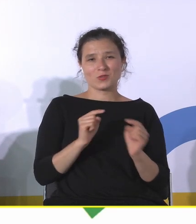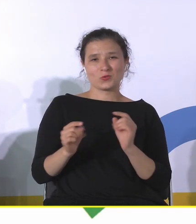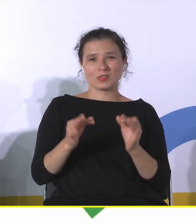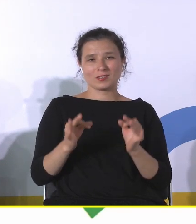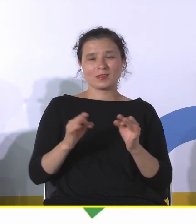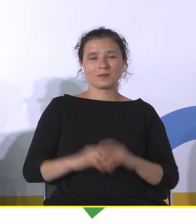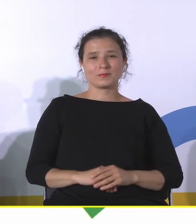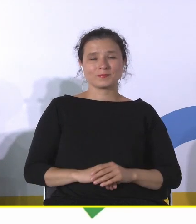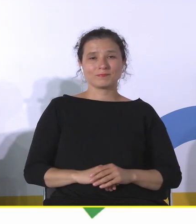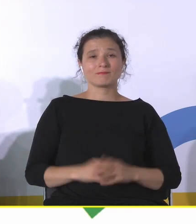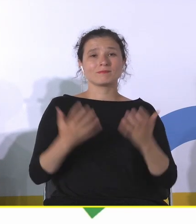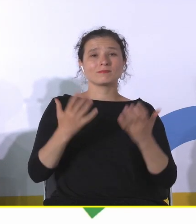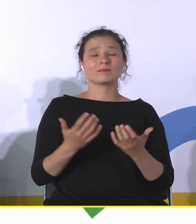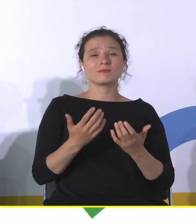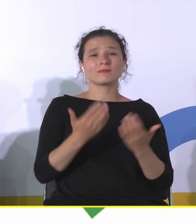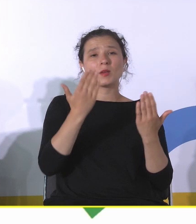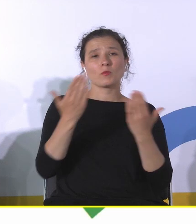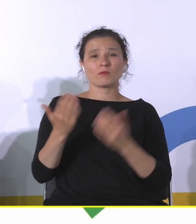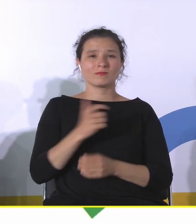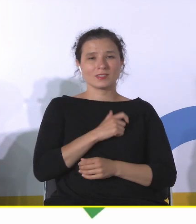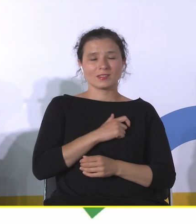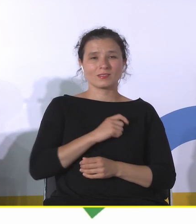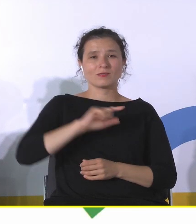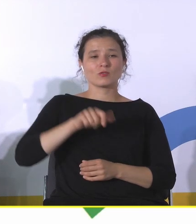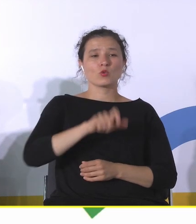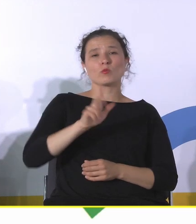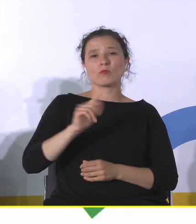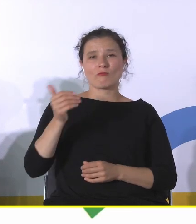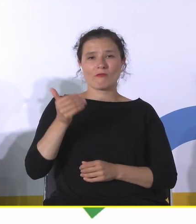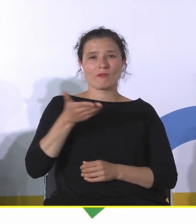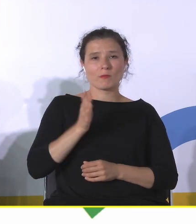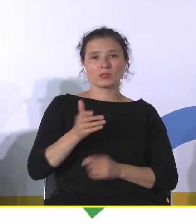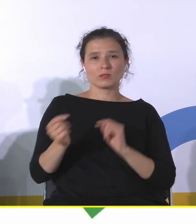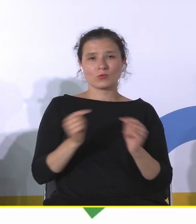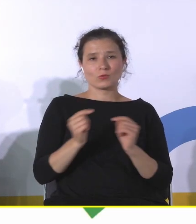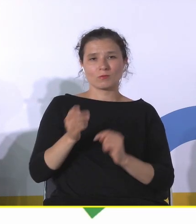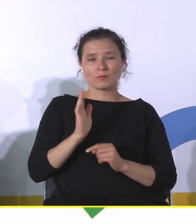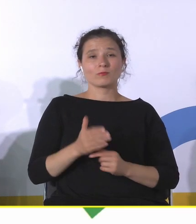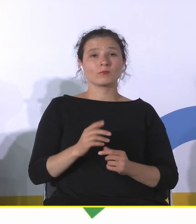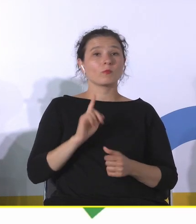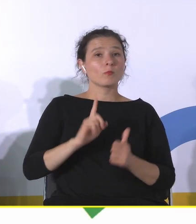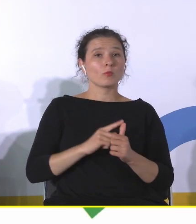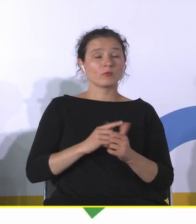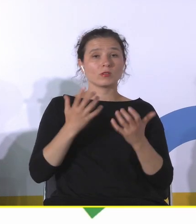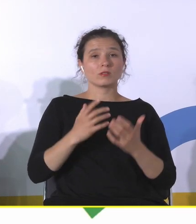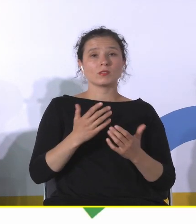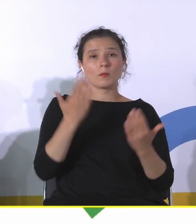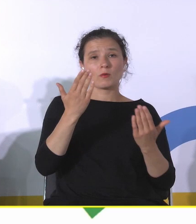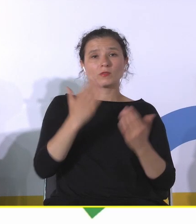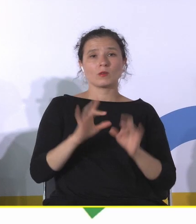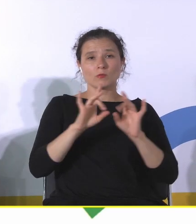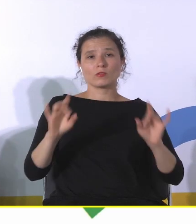Chciałem serdecznie przywitać naszych panelistów. Po pierwsze chciałem przywitać Panią Profesorą Monikę